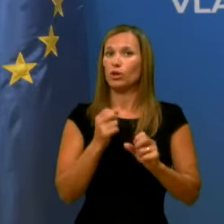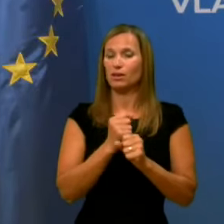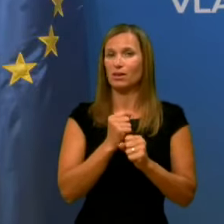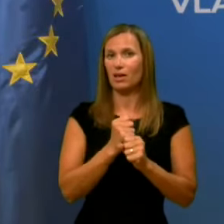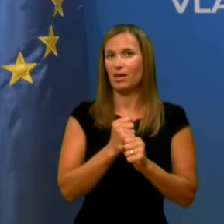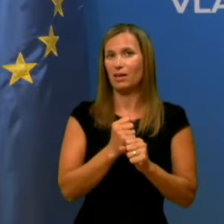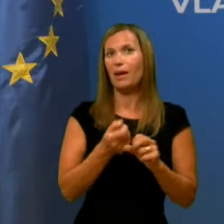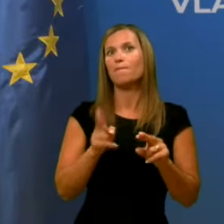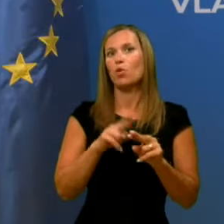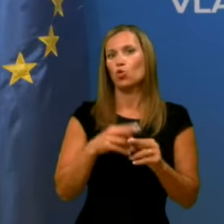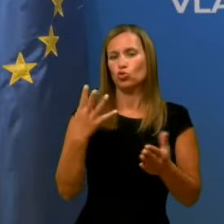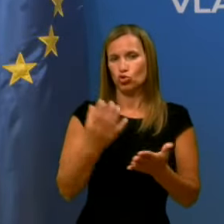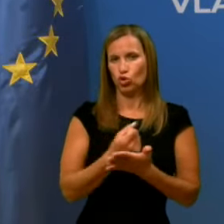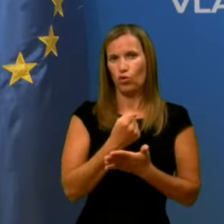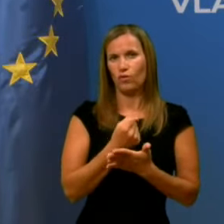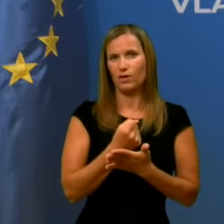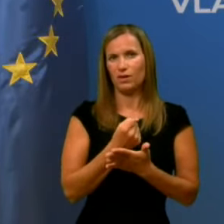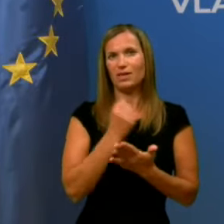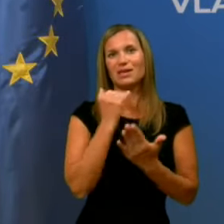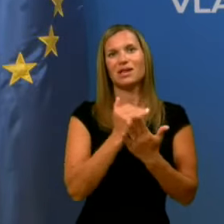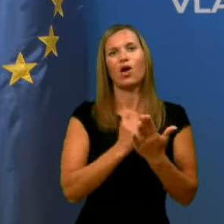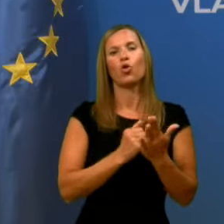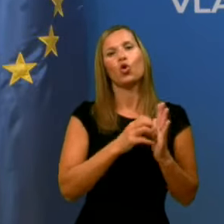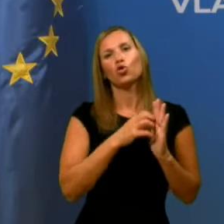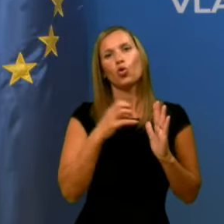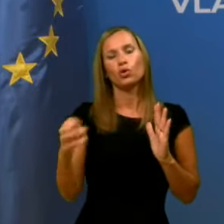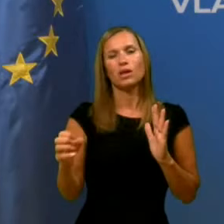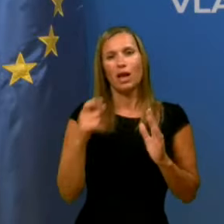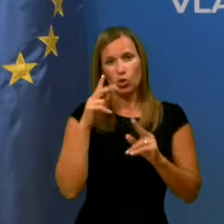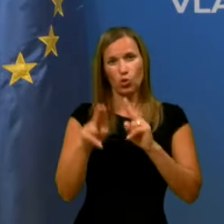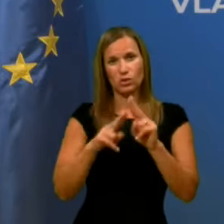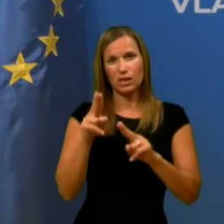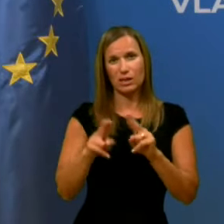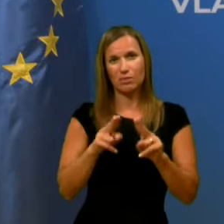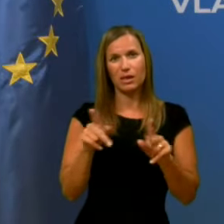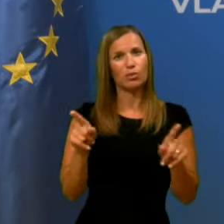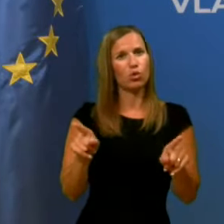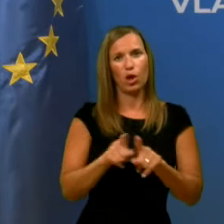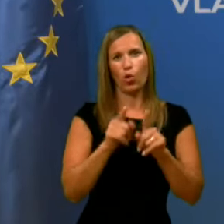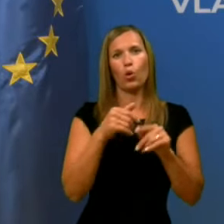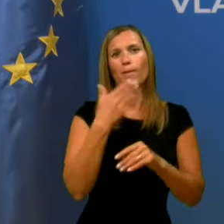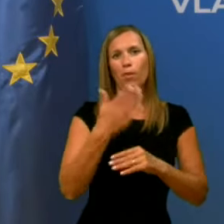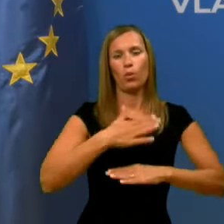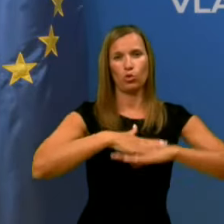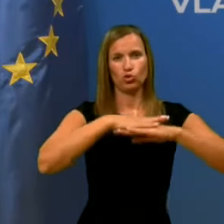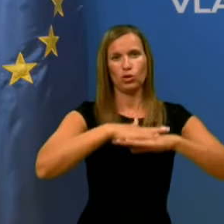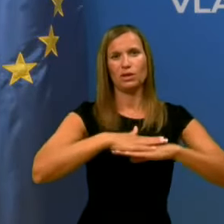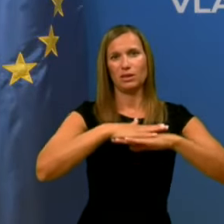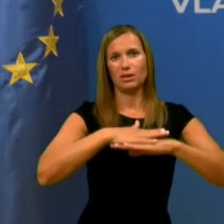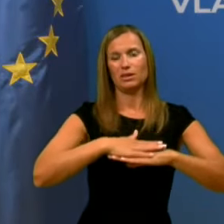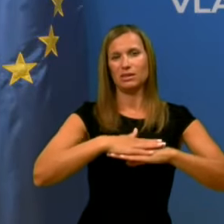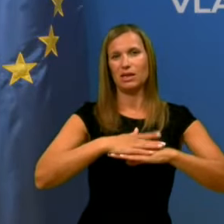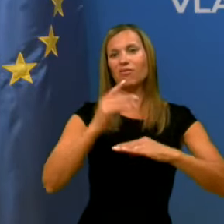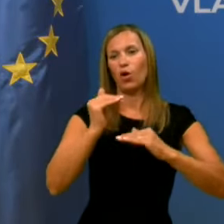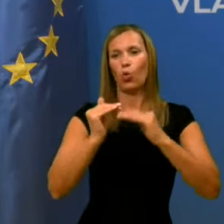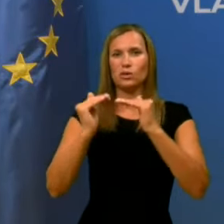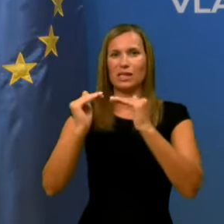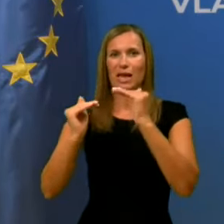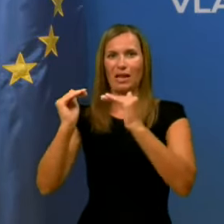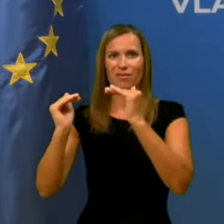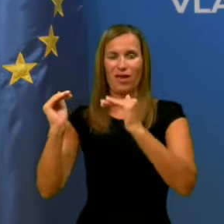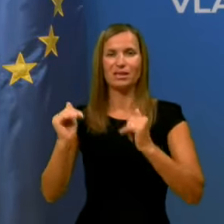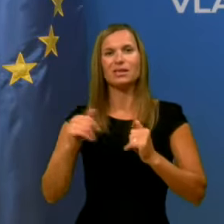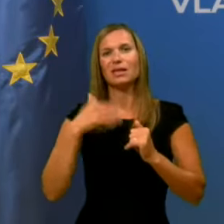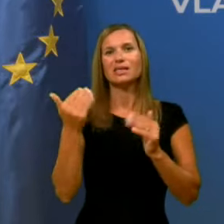ali pa bolj učinkovit preč zakon o dolgotrajnih vskrbi, ki bo šel takoj po počitnicah v koalicijsko vsklajevanje in za